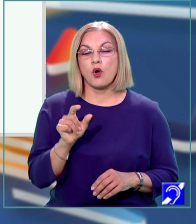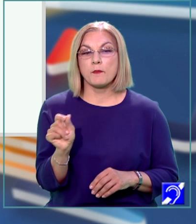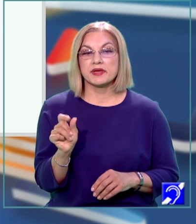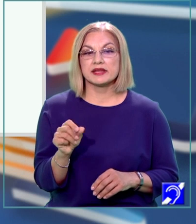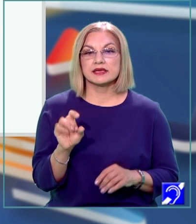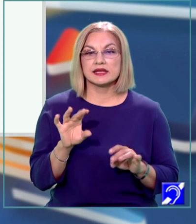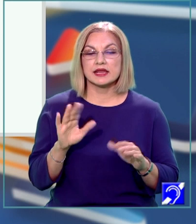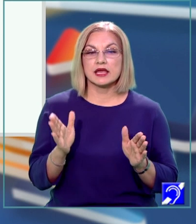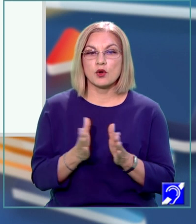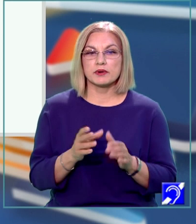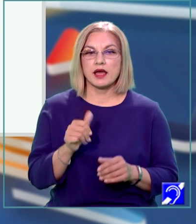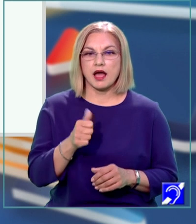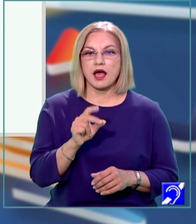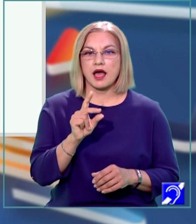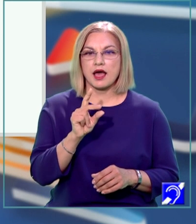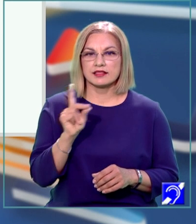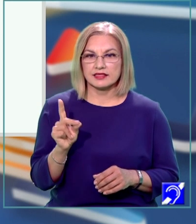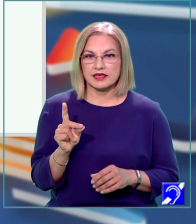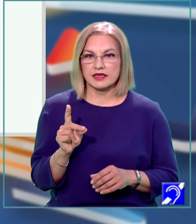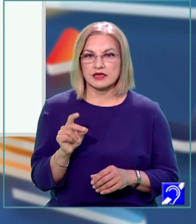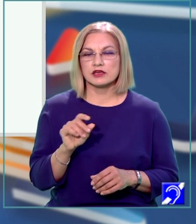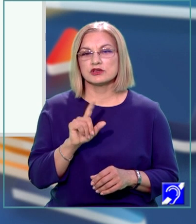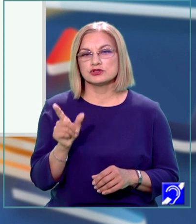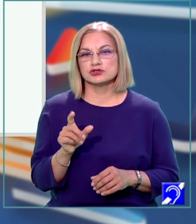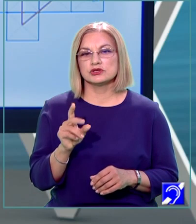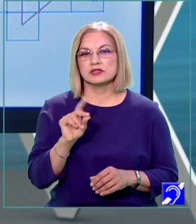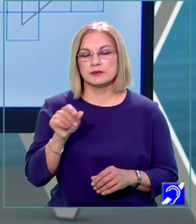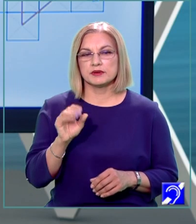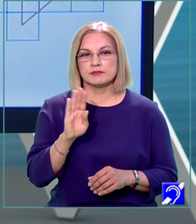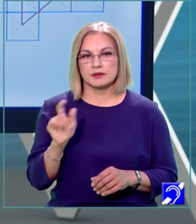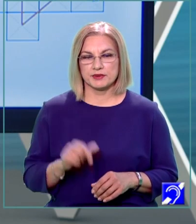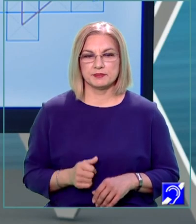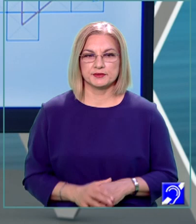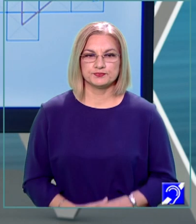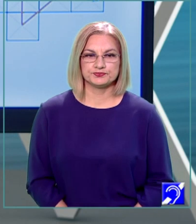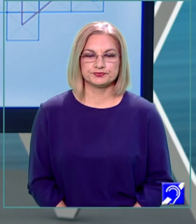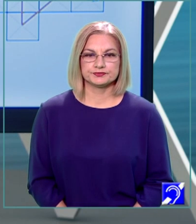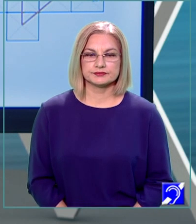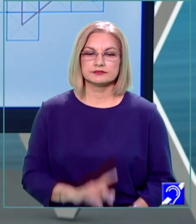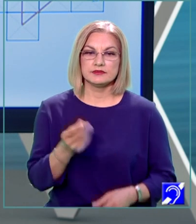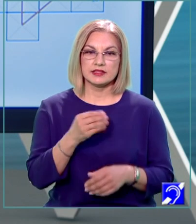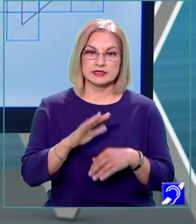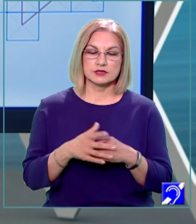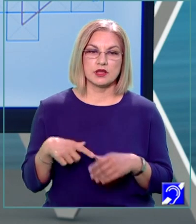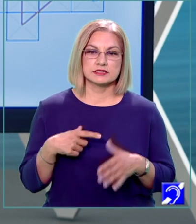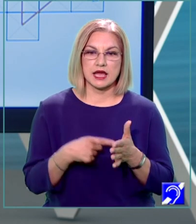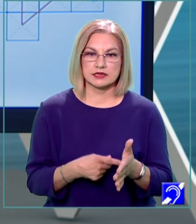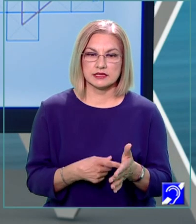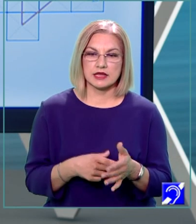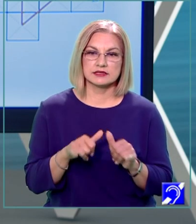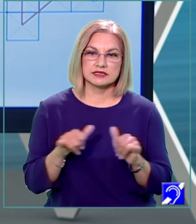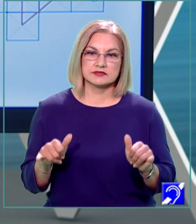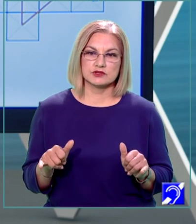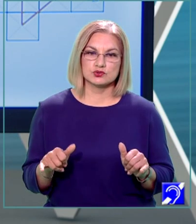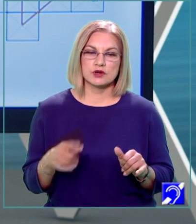necoplanare AD și D prim, B prim. În figura alăturată este reprezentată desfăjurarea